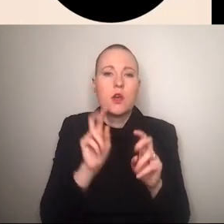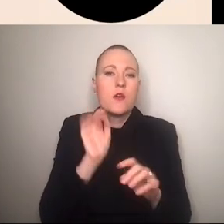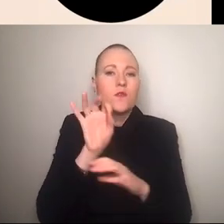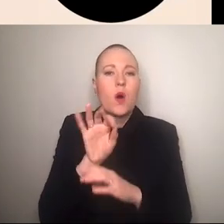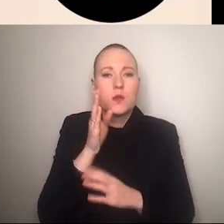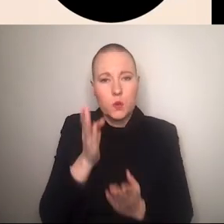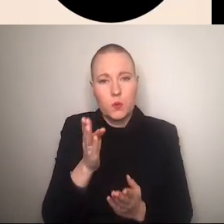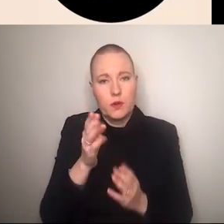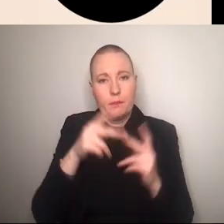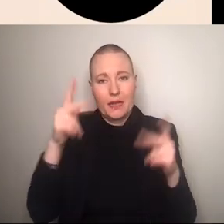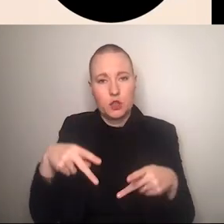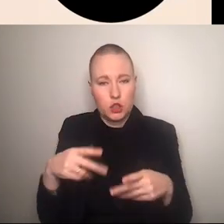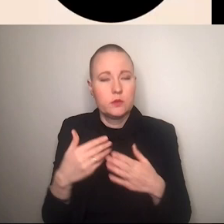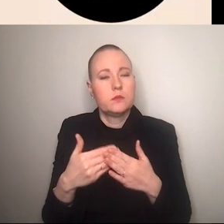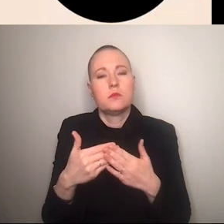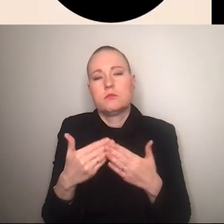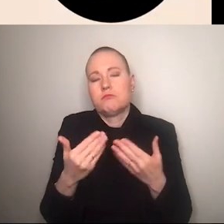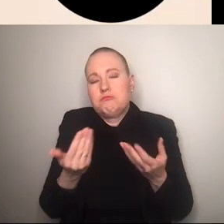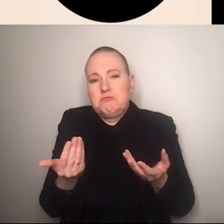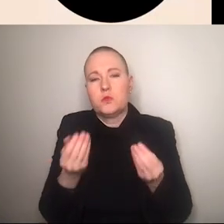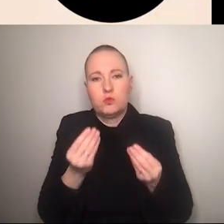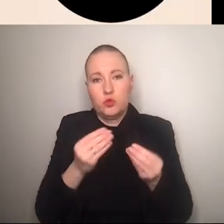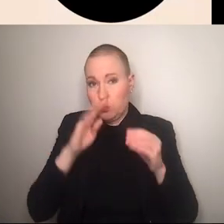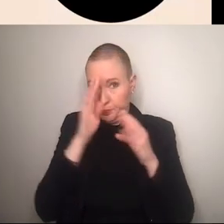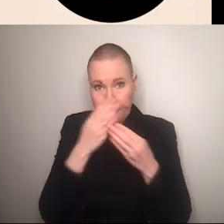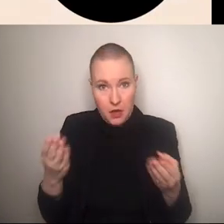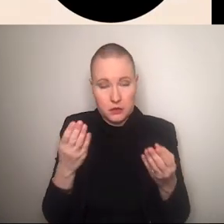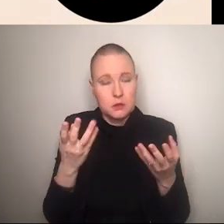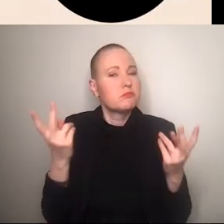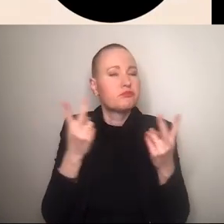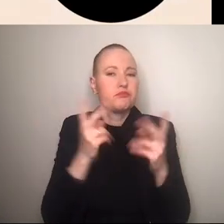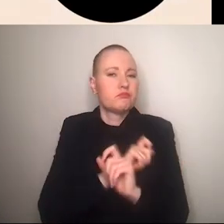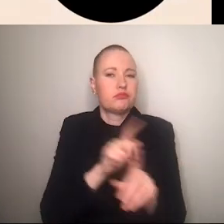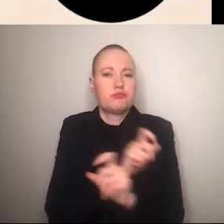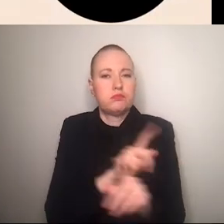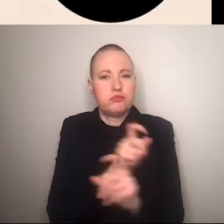hat wo der ja wo er ein unbekannt unbekanntes publikum adressiert wird